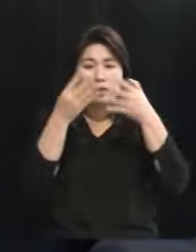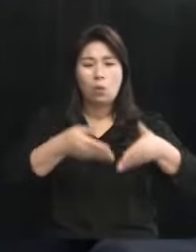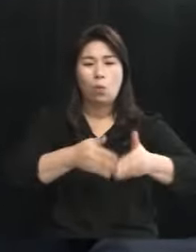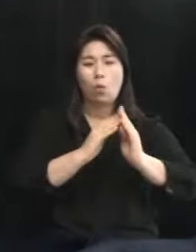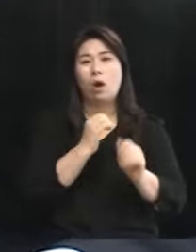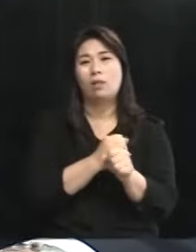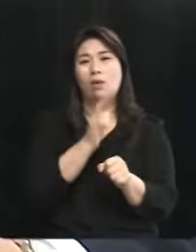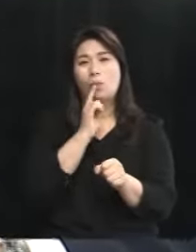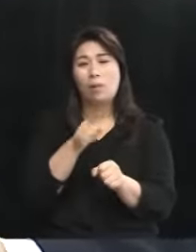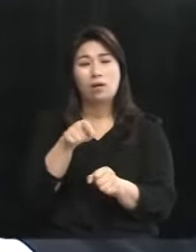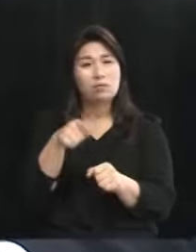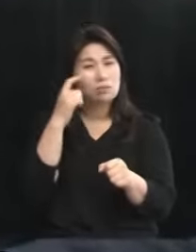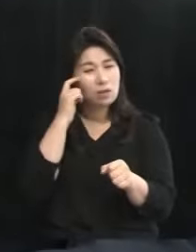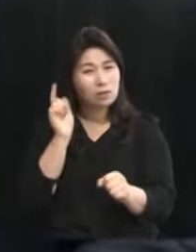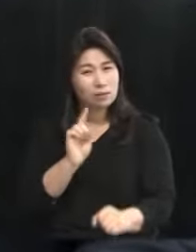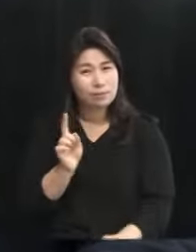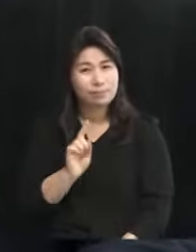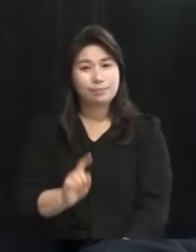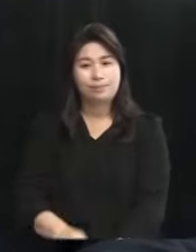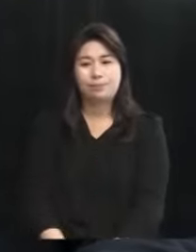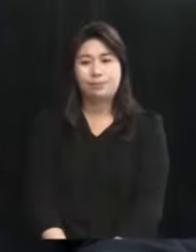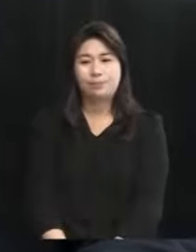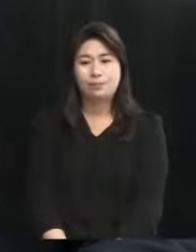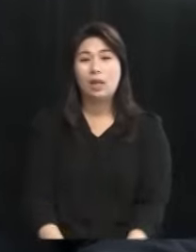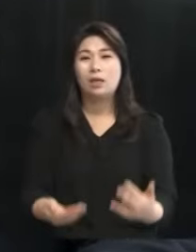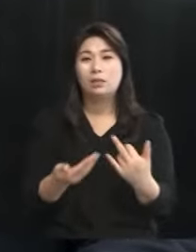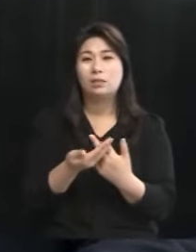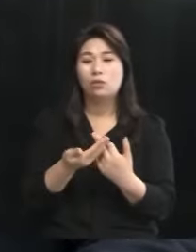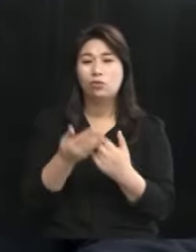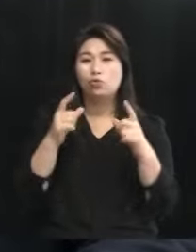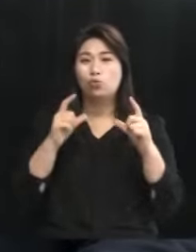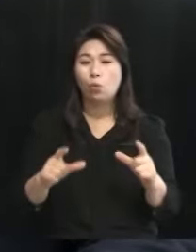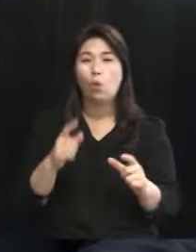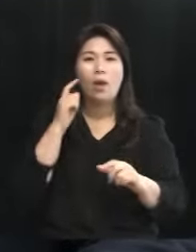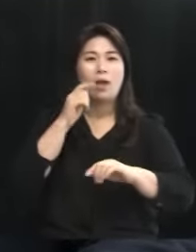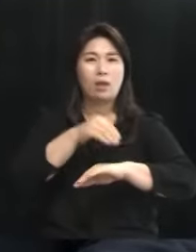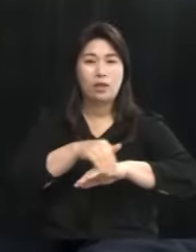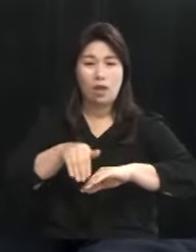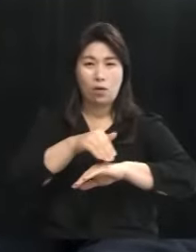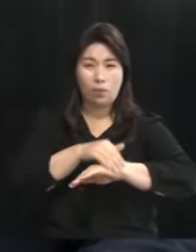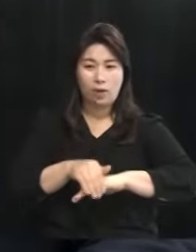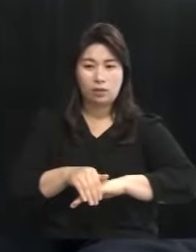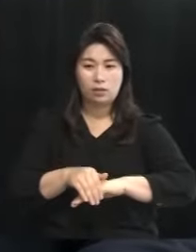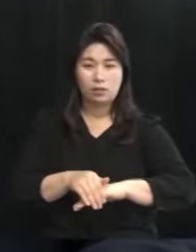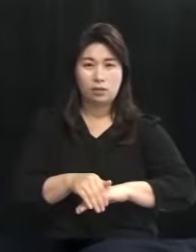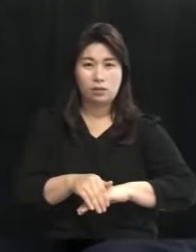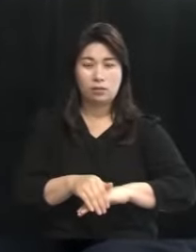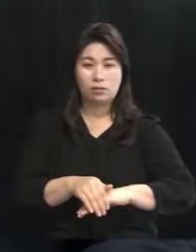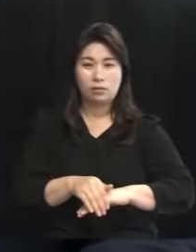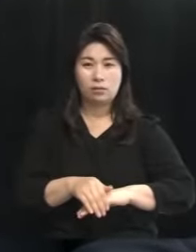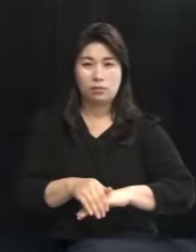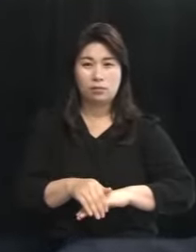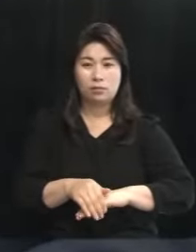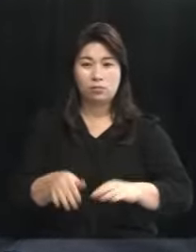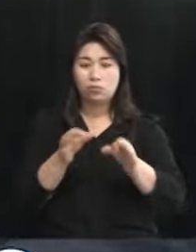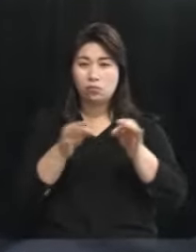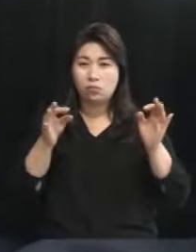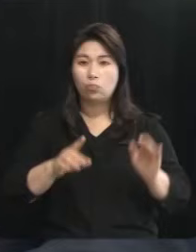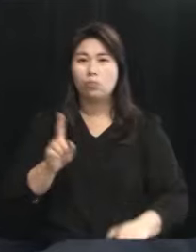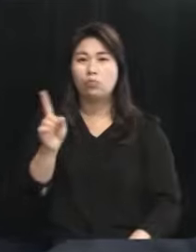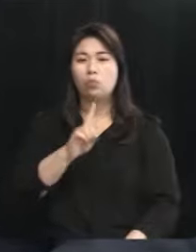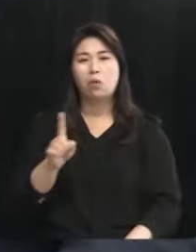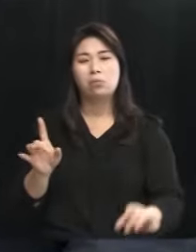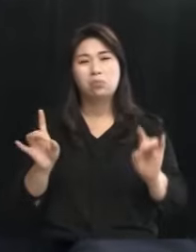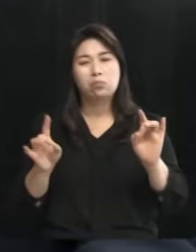이에 대해서 어떻게 생각하십니까? 제주도의 계획을 지금 우리 김한규 의원께서 그동안 뭘 했는지